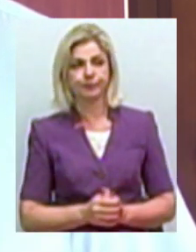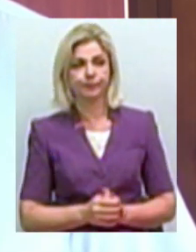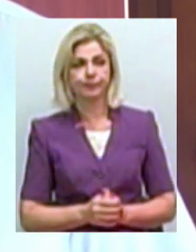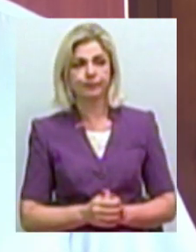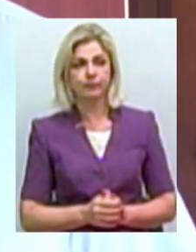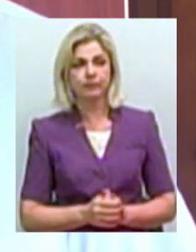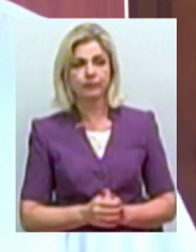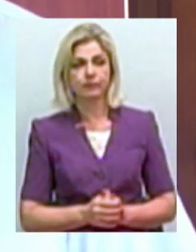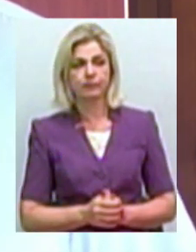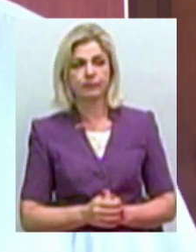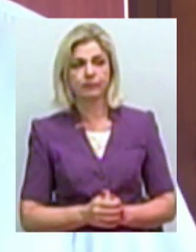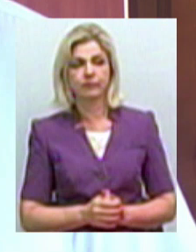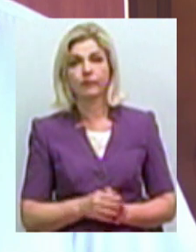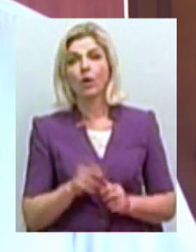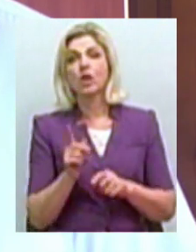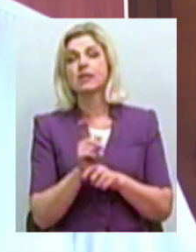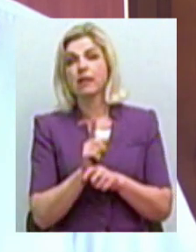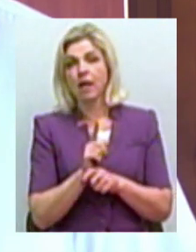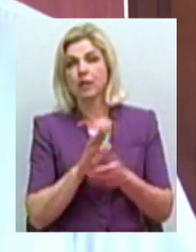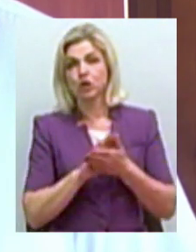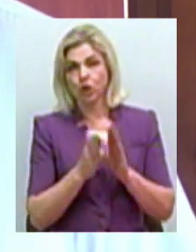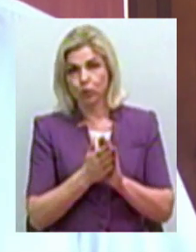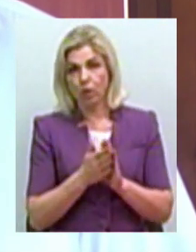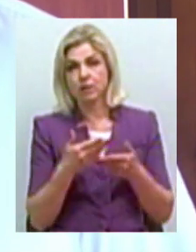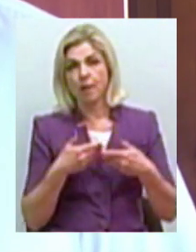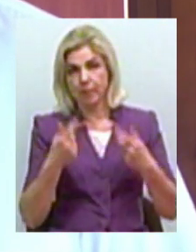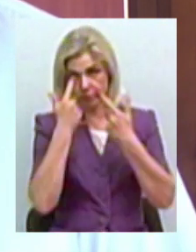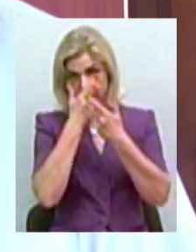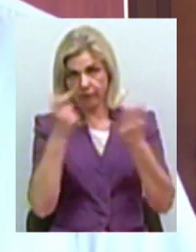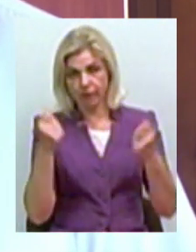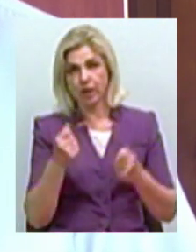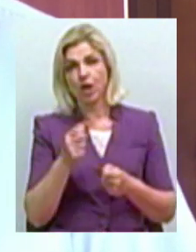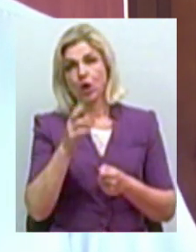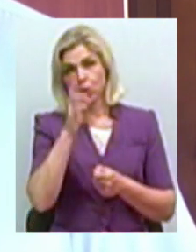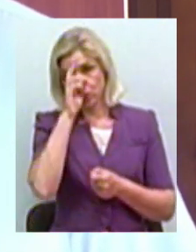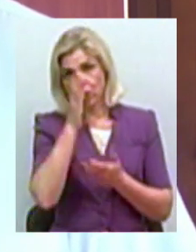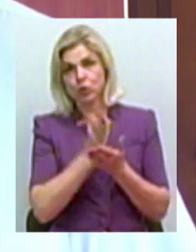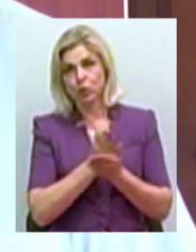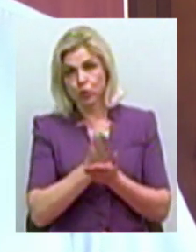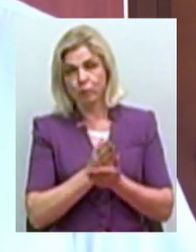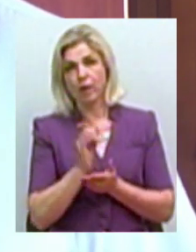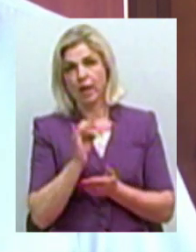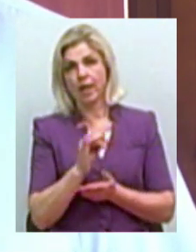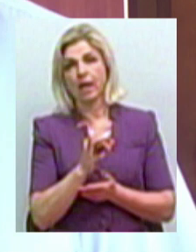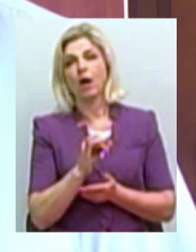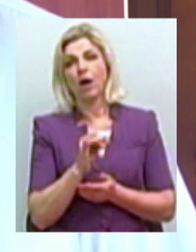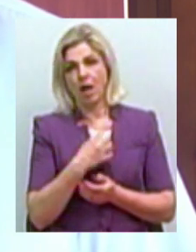по стандартній ситуації ми повідомили про це Держпродспоживслужбу і місцеві органи самоврядування